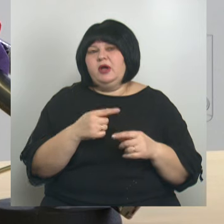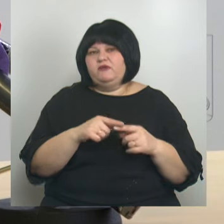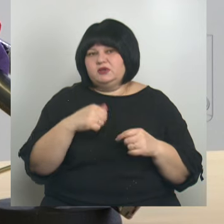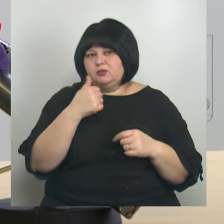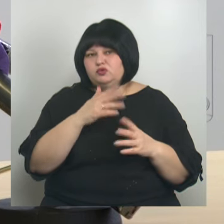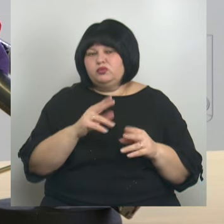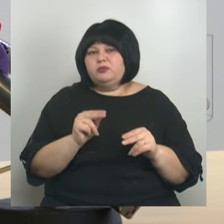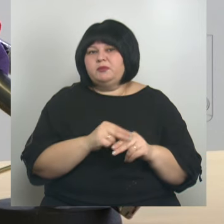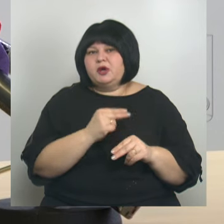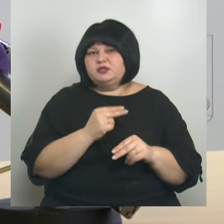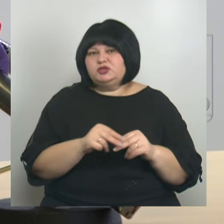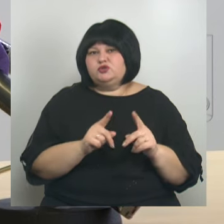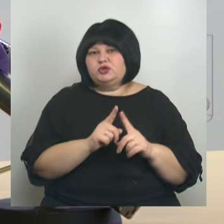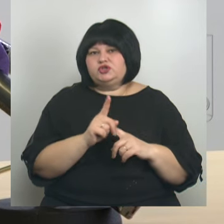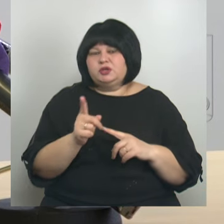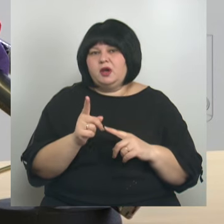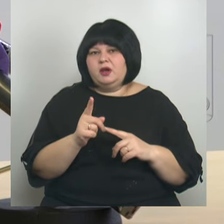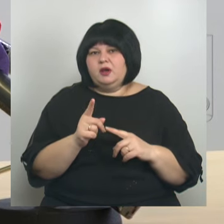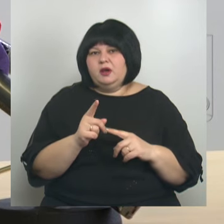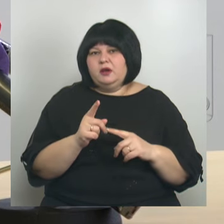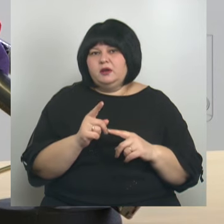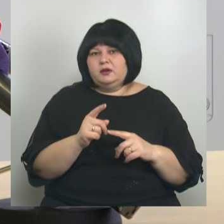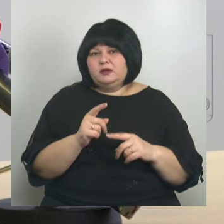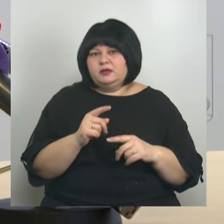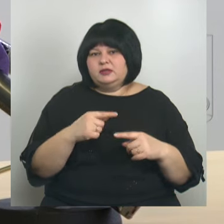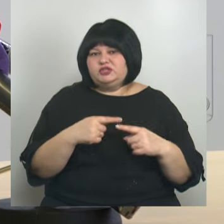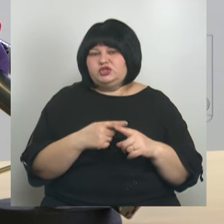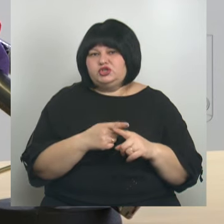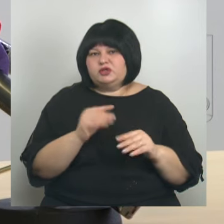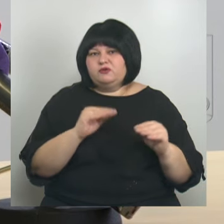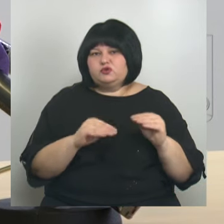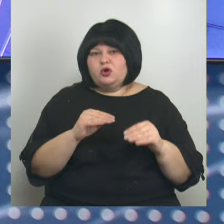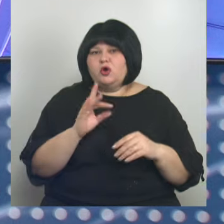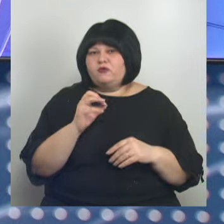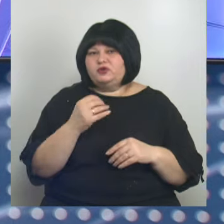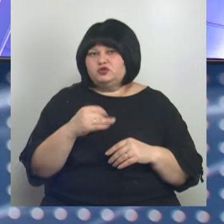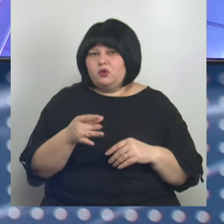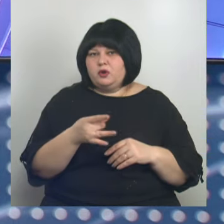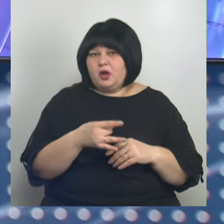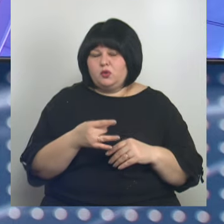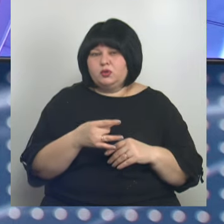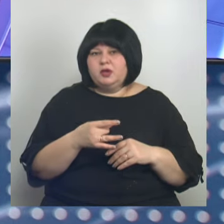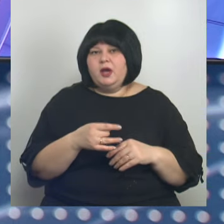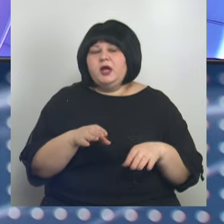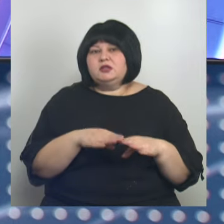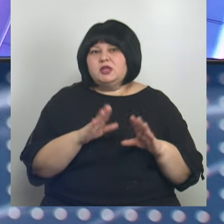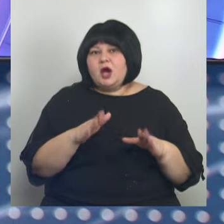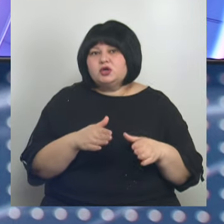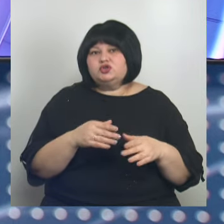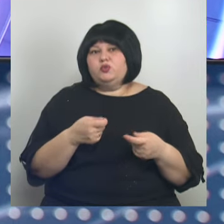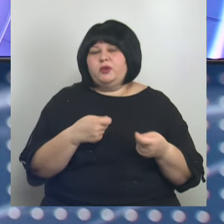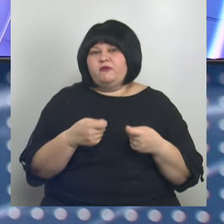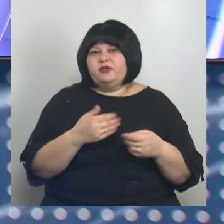году мы будем ремонтировать, приступаем к ремонту гидротехнического сооружения в Равинском районе. Также ведомство